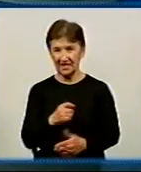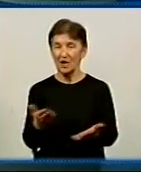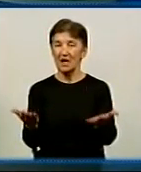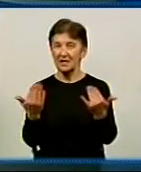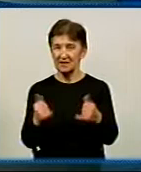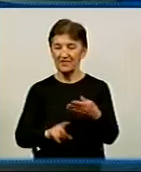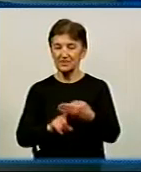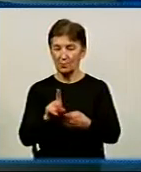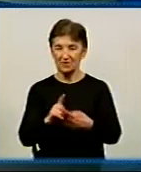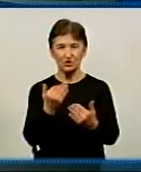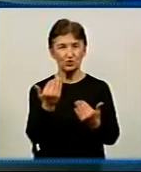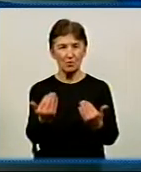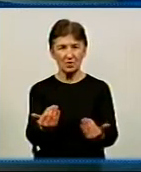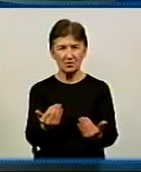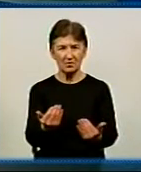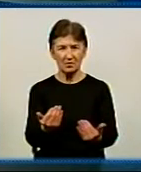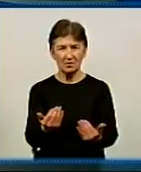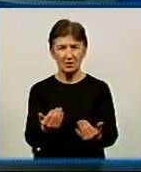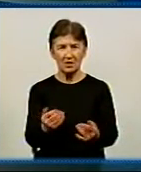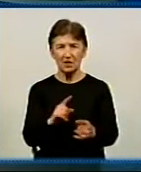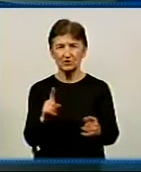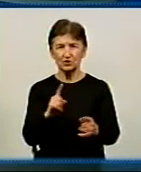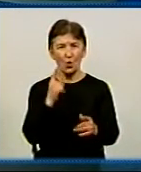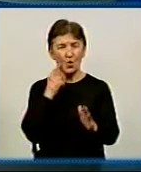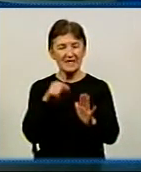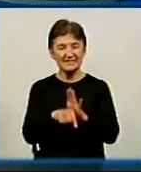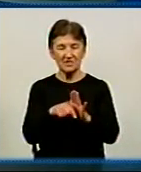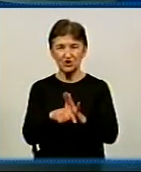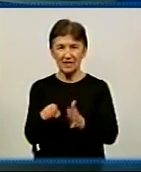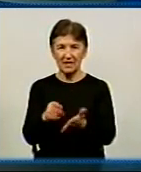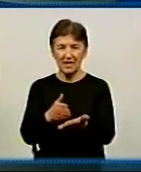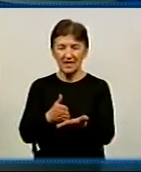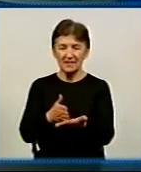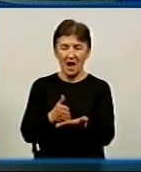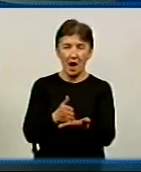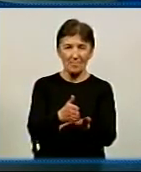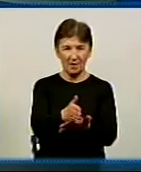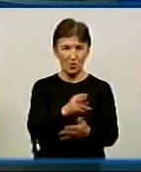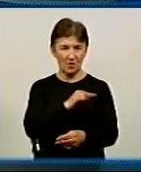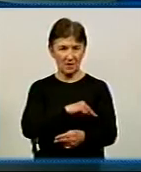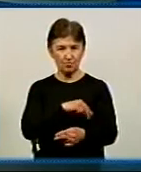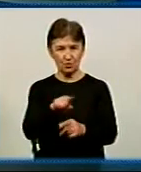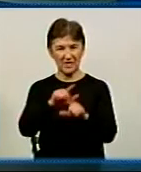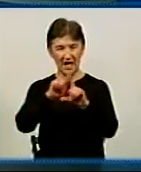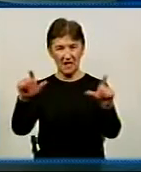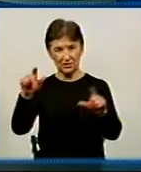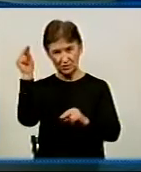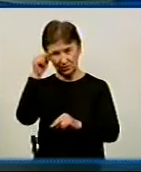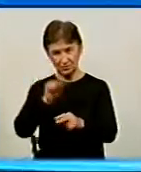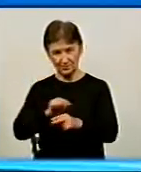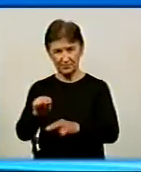почнемо з того, що зазначений напрям роботи школи капеланів у Кропивницькому – це госпітальний.